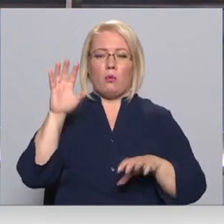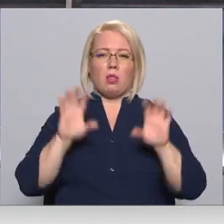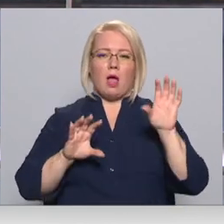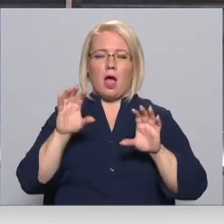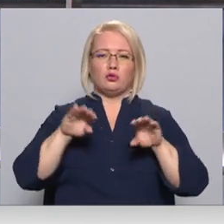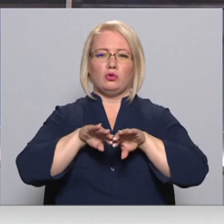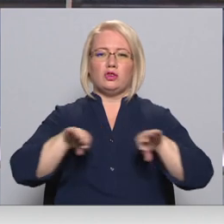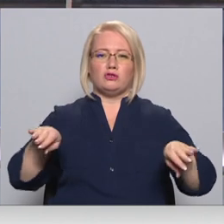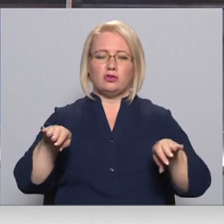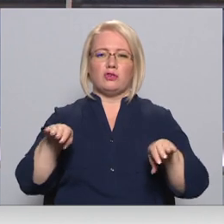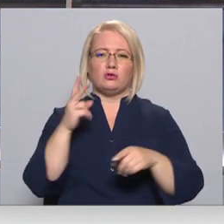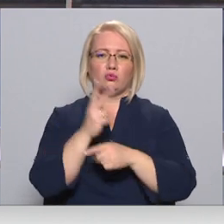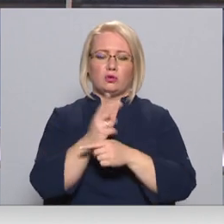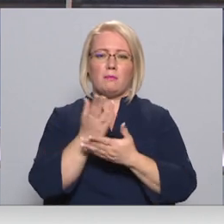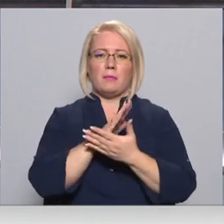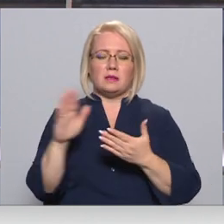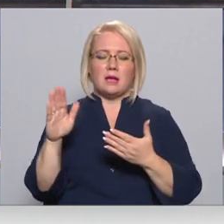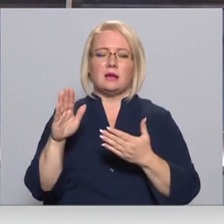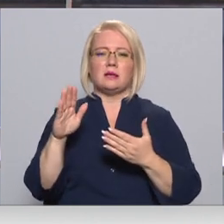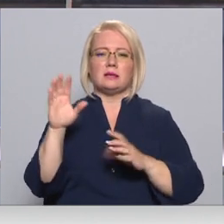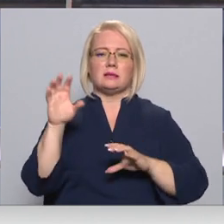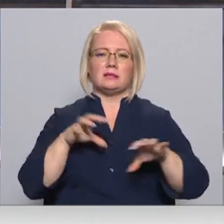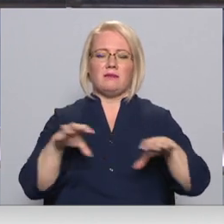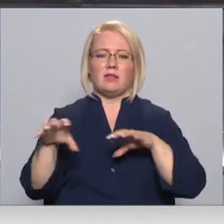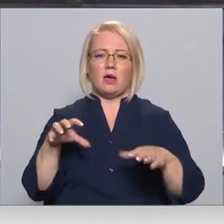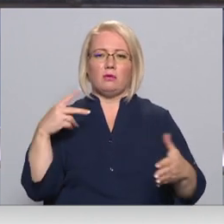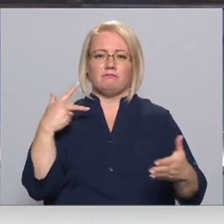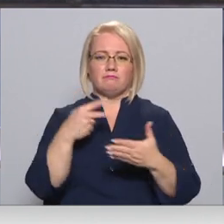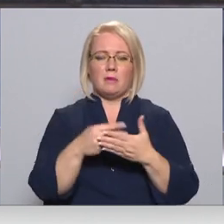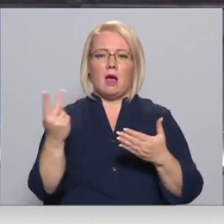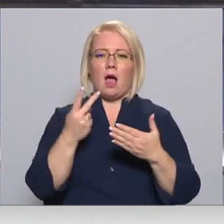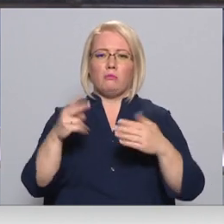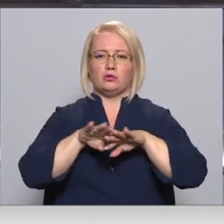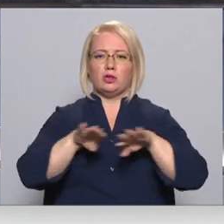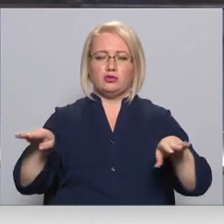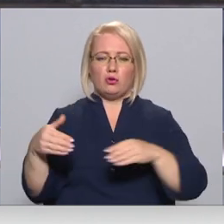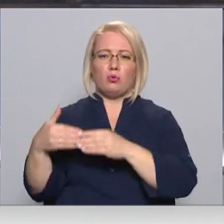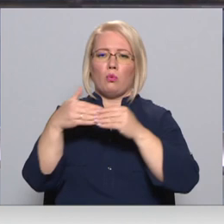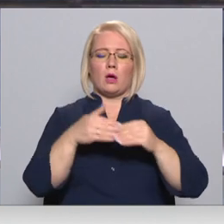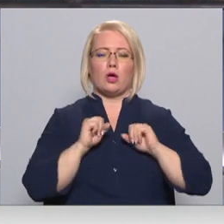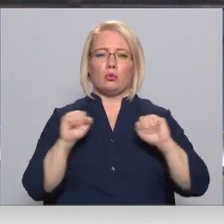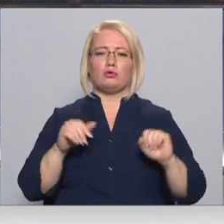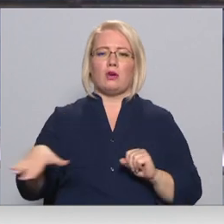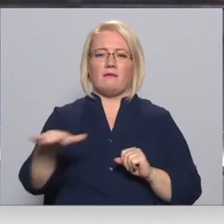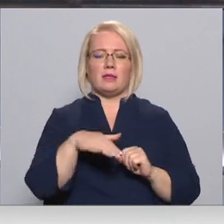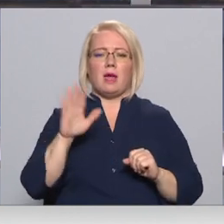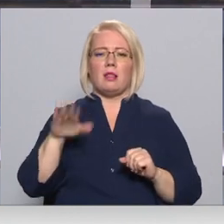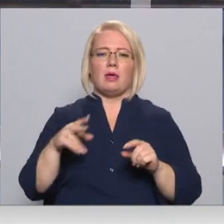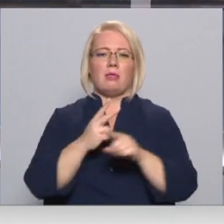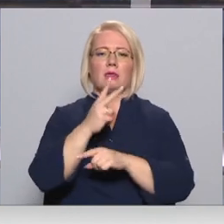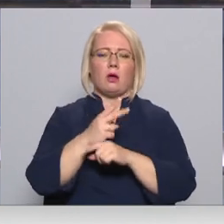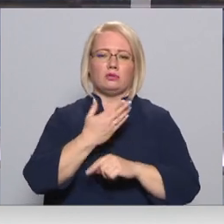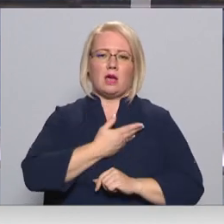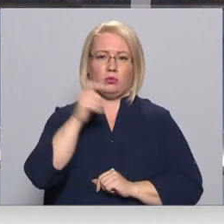operācija šonakt beidzās ar dzīvnieku iemidzināšanu, abus izšķirot un nogādājot drošā vidē, lai netraucētu iedzīvotājiem.